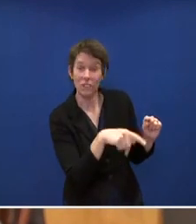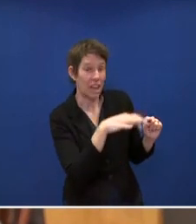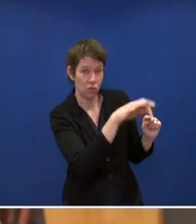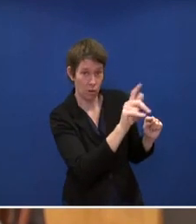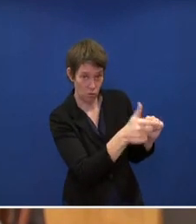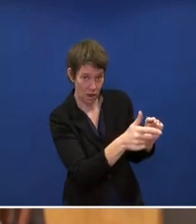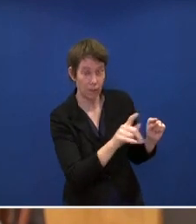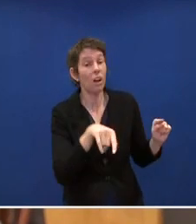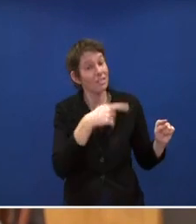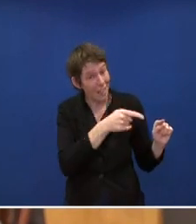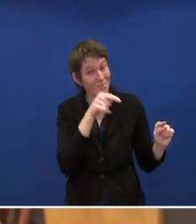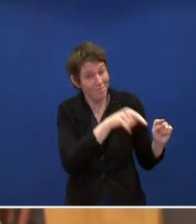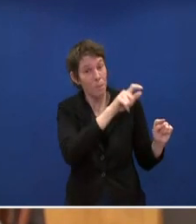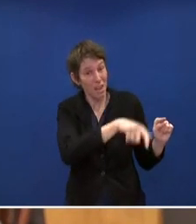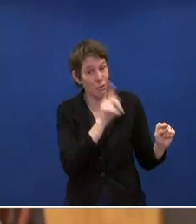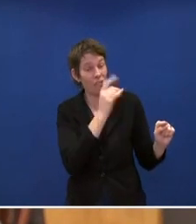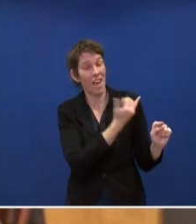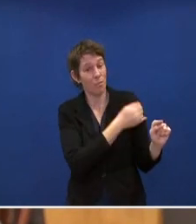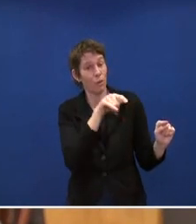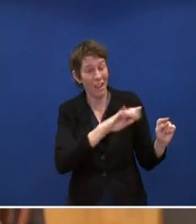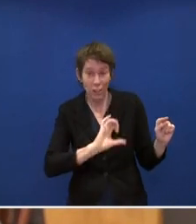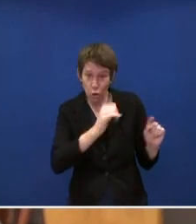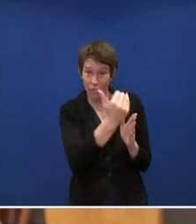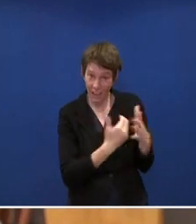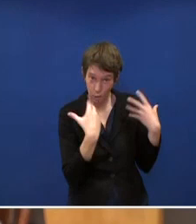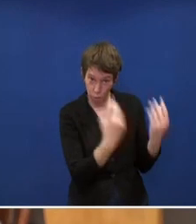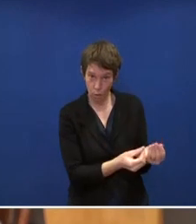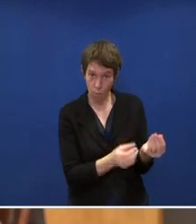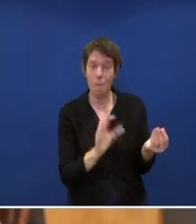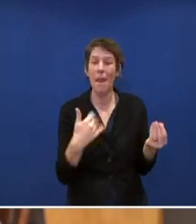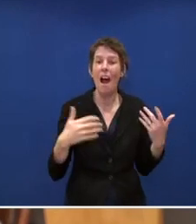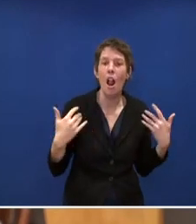zu Erleichterungen oder zu Sonderregeln für Geimpfte kommen können.